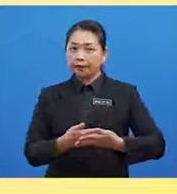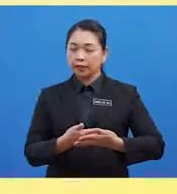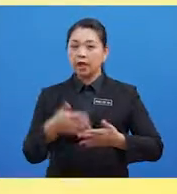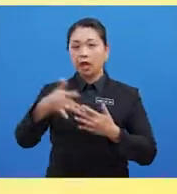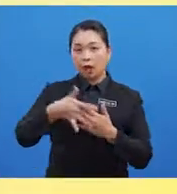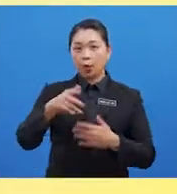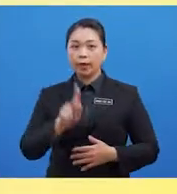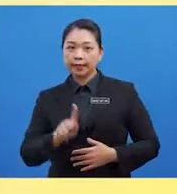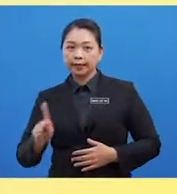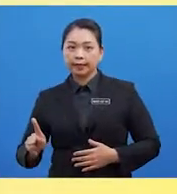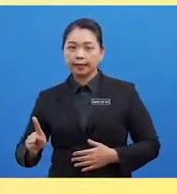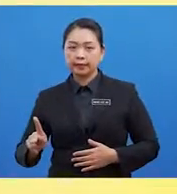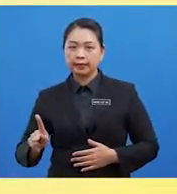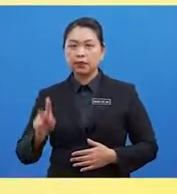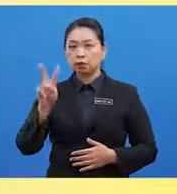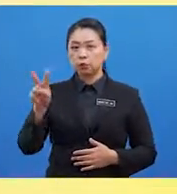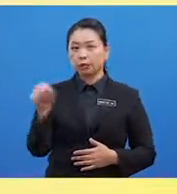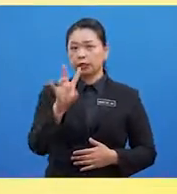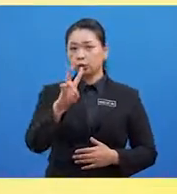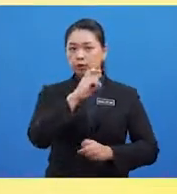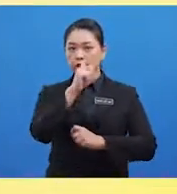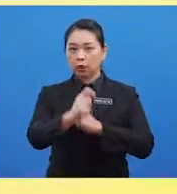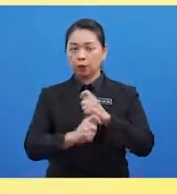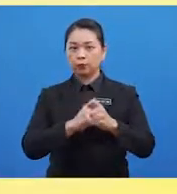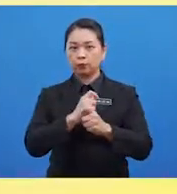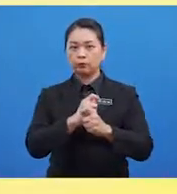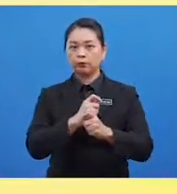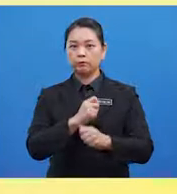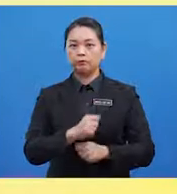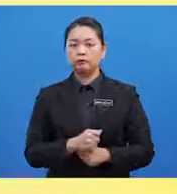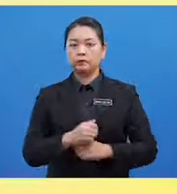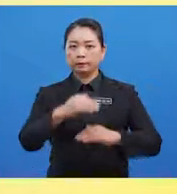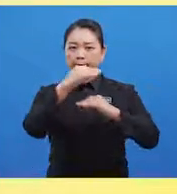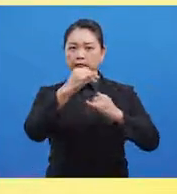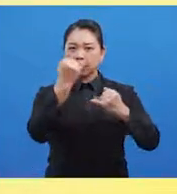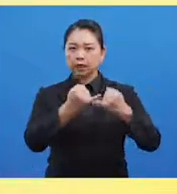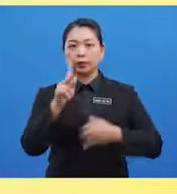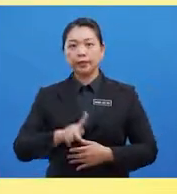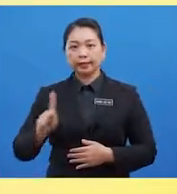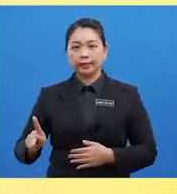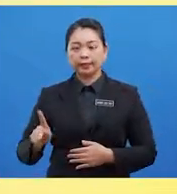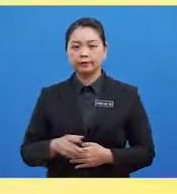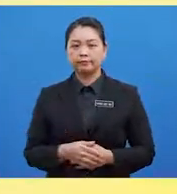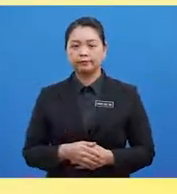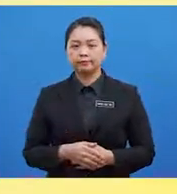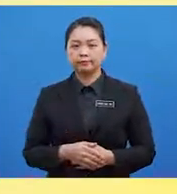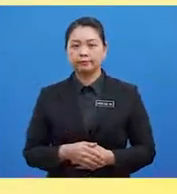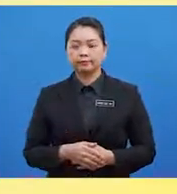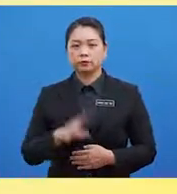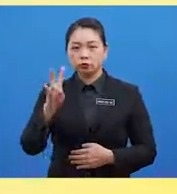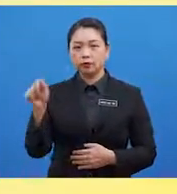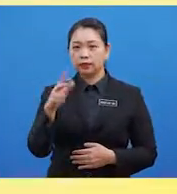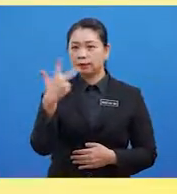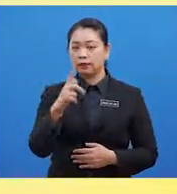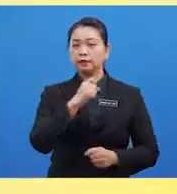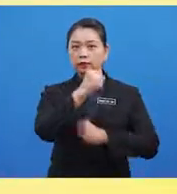kanak-kanak Iaitu 2 hingga ke 7 tahun Peringkat akhir kanak-kanak 7 hingga ke